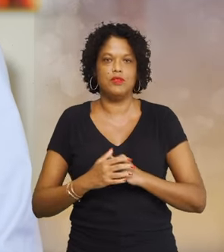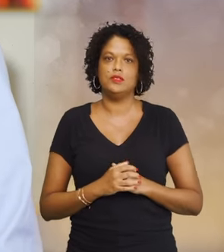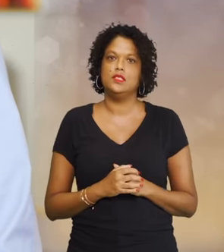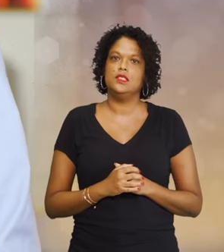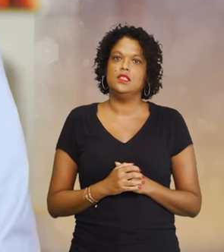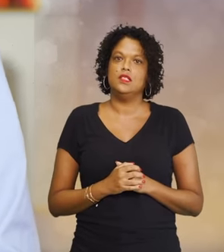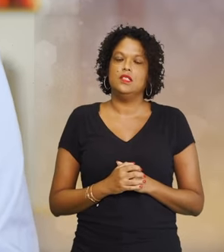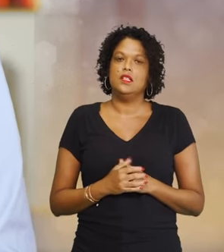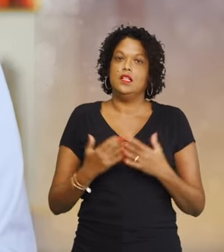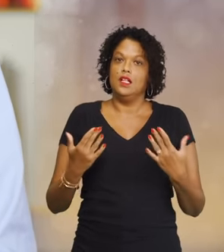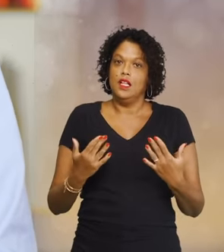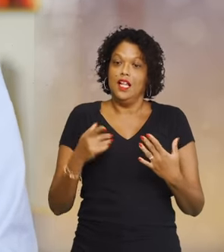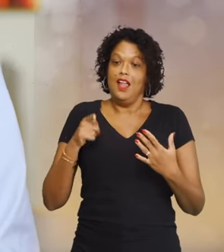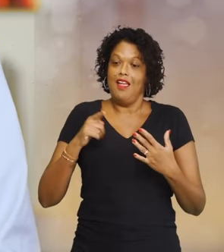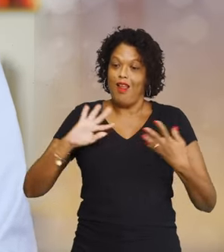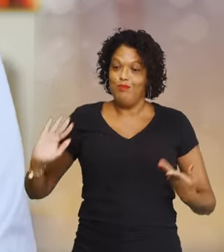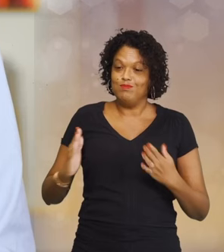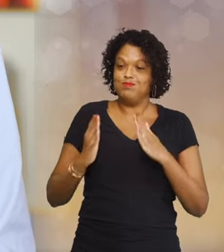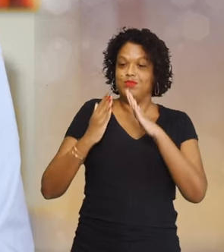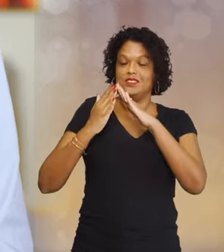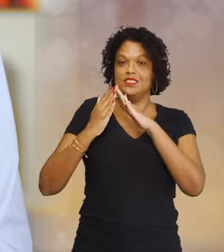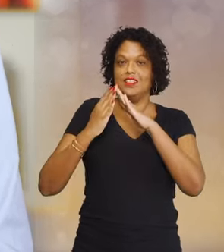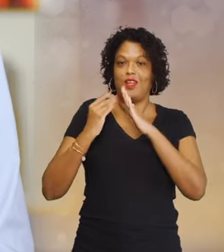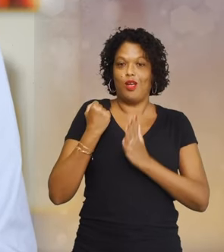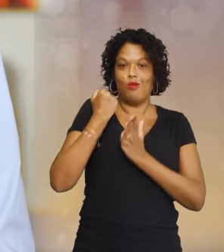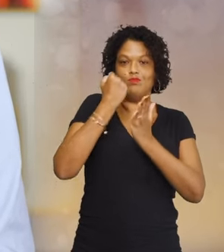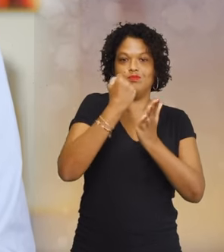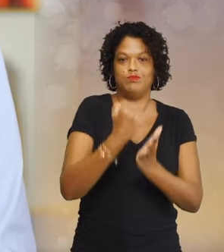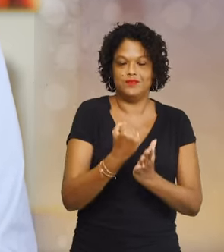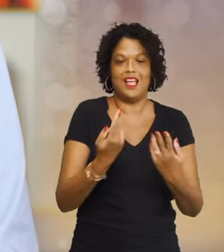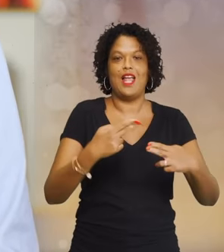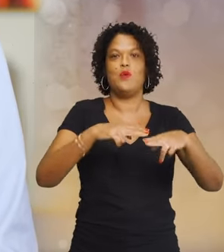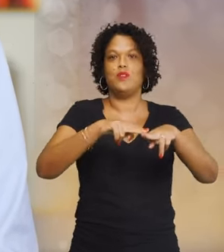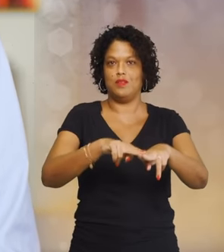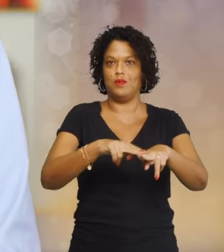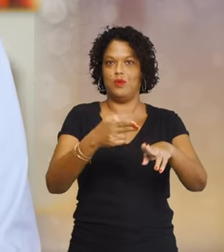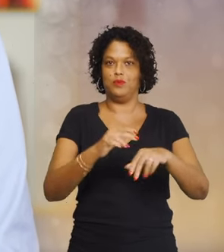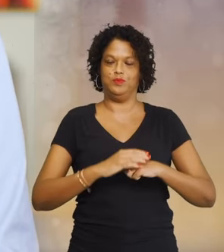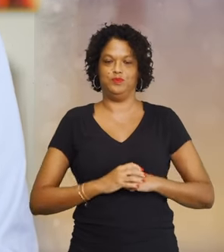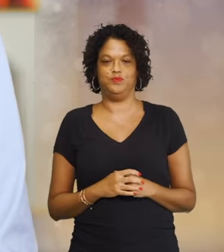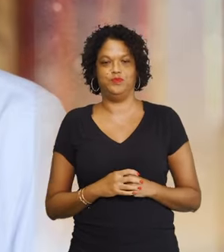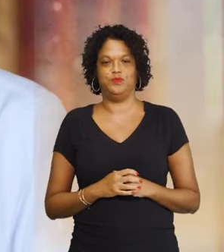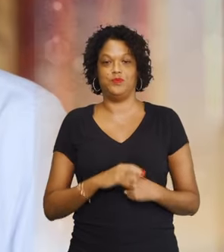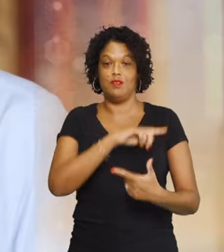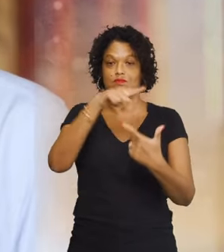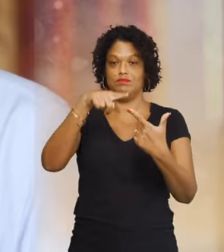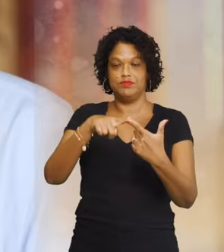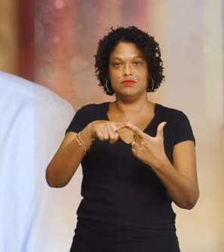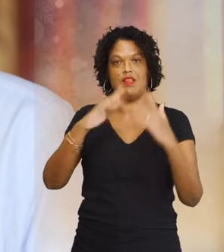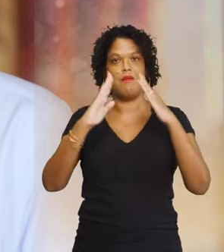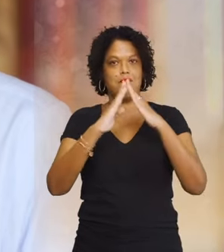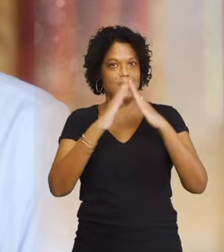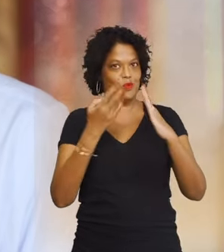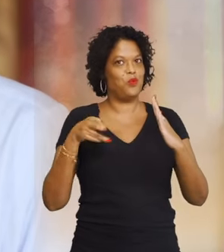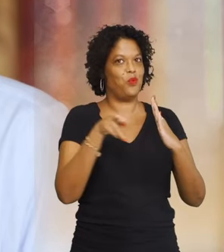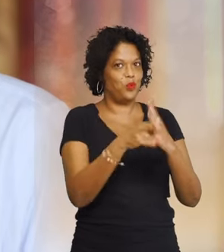permettre de conquérir notre place au patrimoine mondial de l'UNESCO avec la montagne pelée. Nous avons mis en place